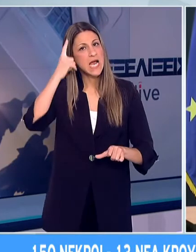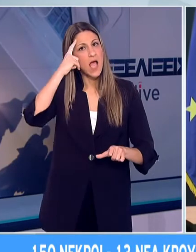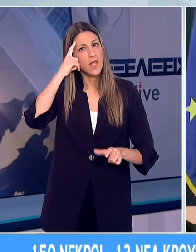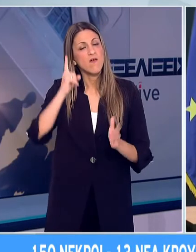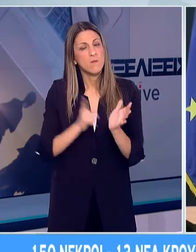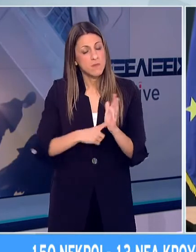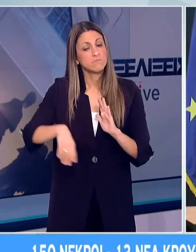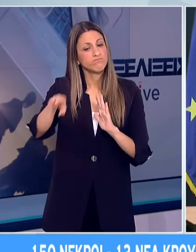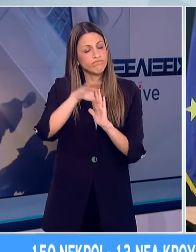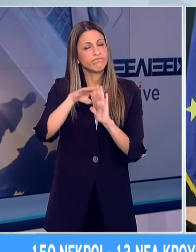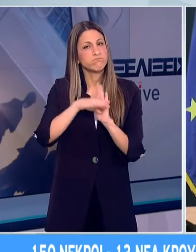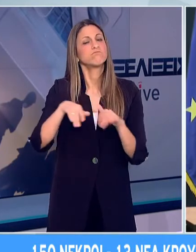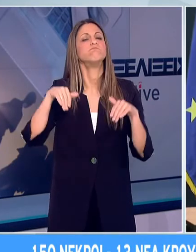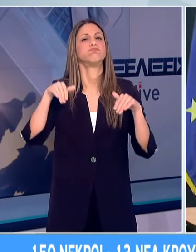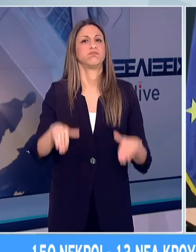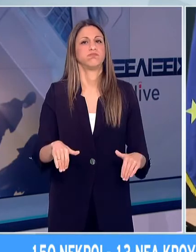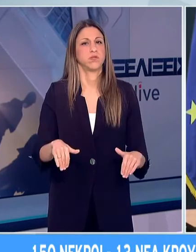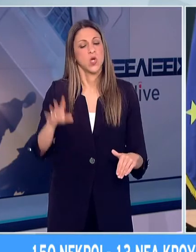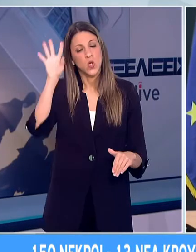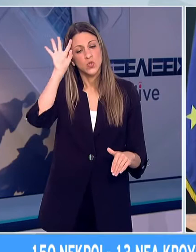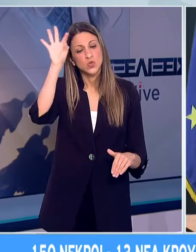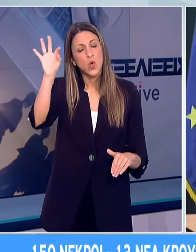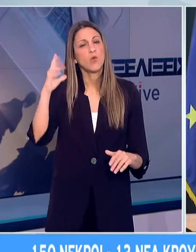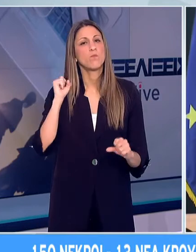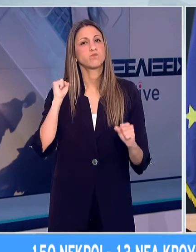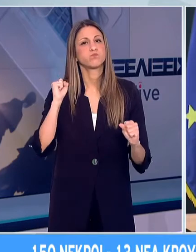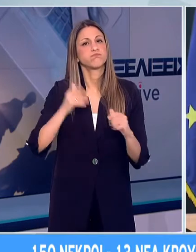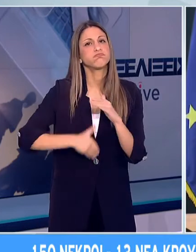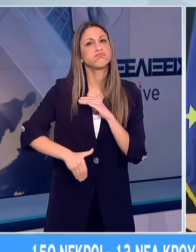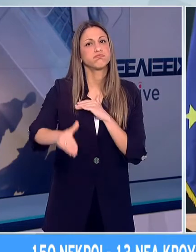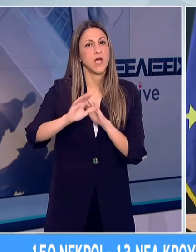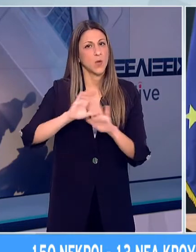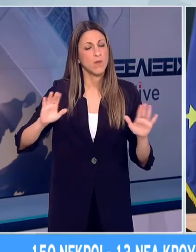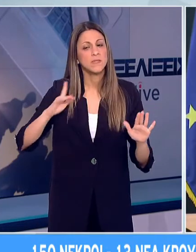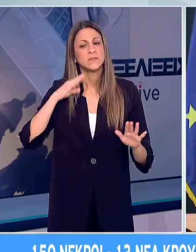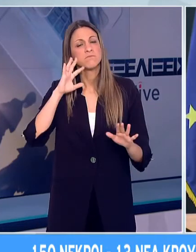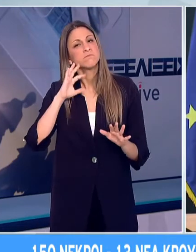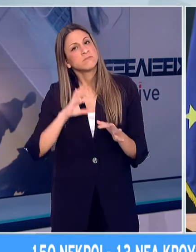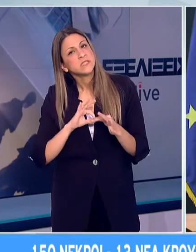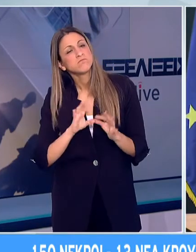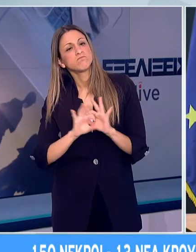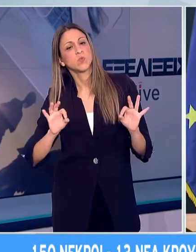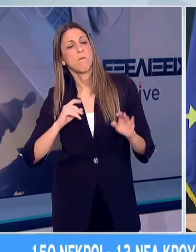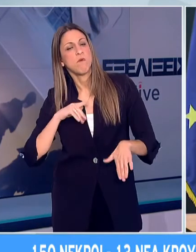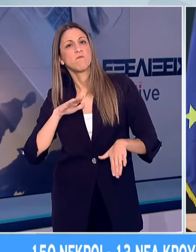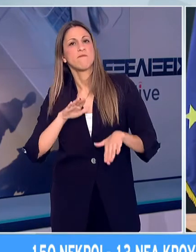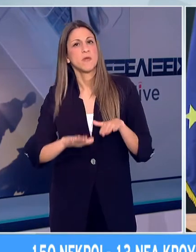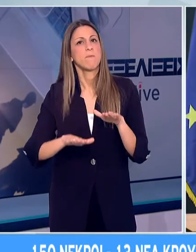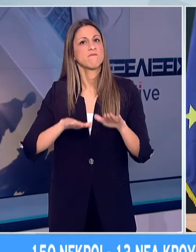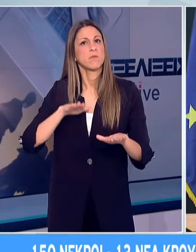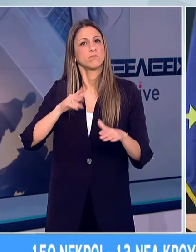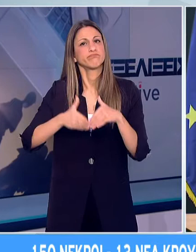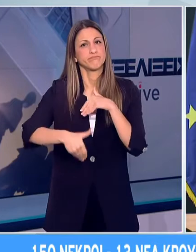Κατανοεί ότι αυτός είναι ο μόνος τρόπος για να διαφυλάξουμε όσα έχουμε πετύχει και να προχωρήσουμε με σιγουριά στα επόμενα βήματα. Η ελληνική